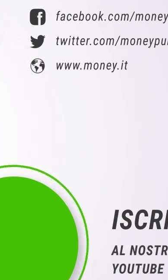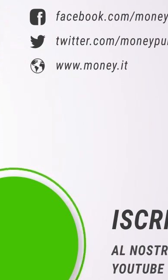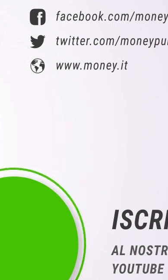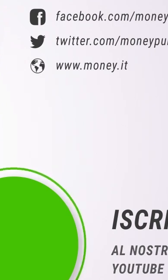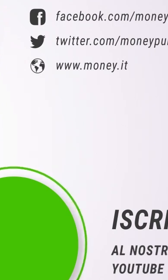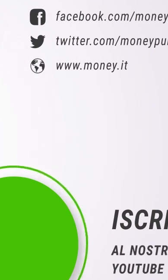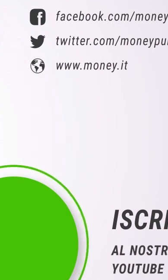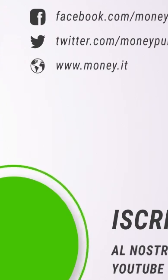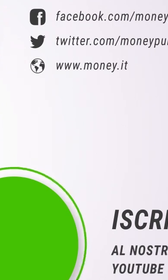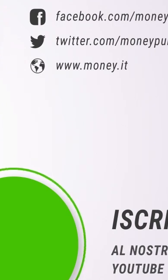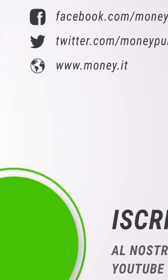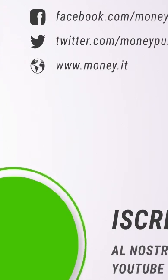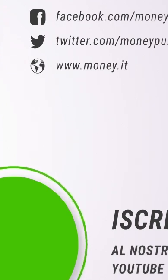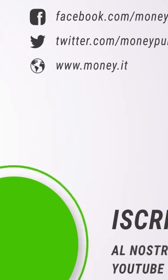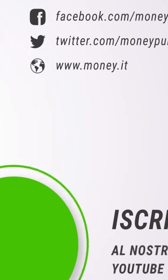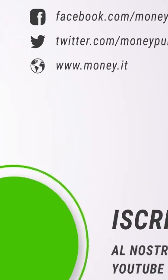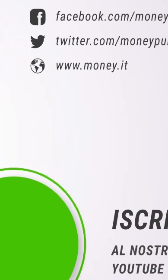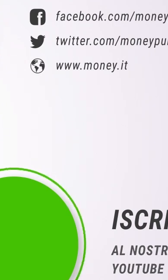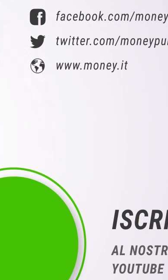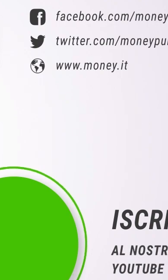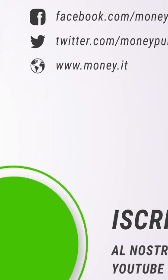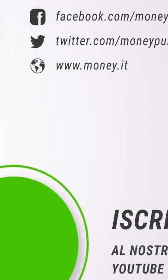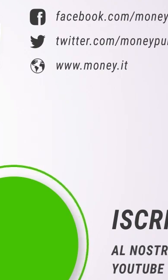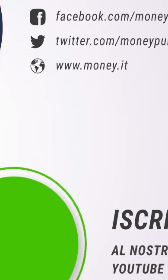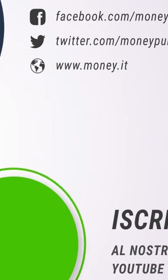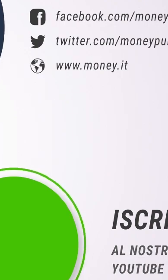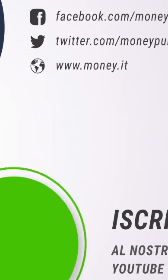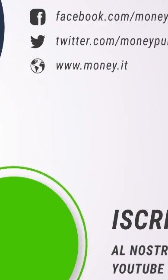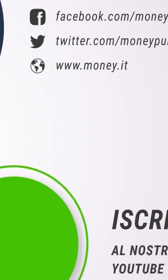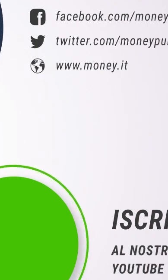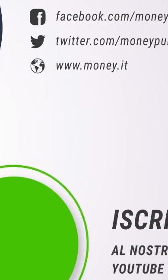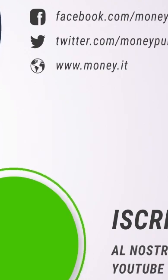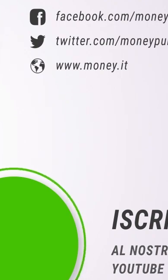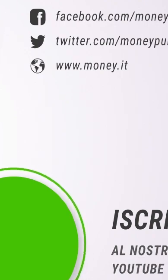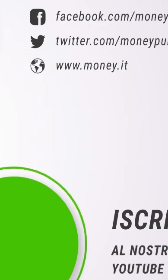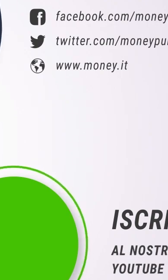grazie grazie grazie grazie